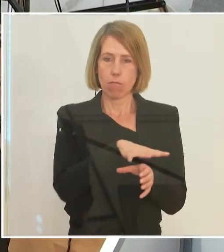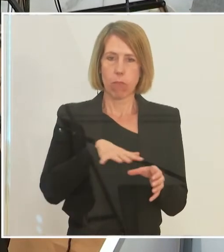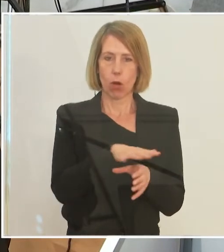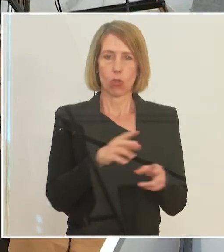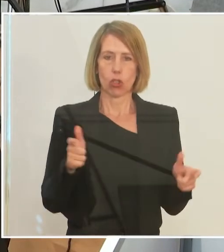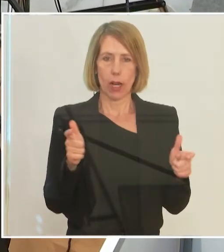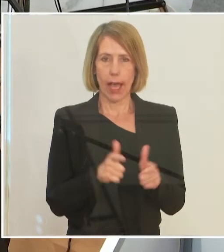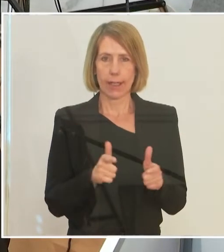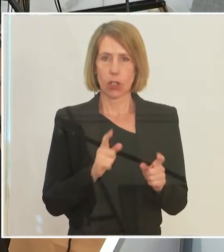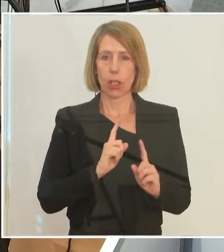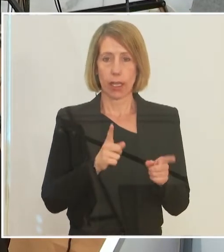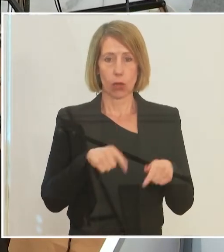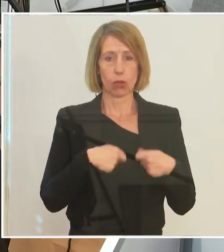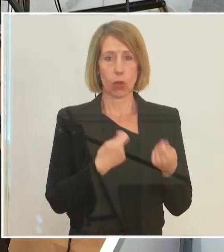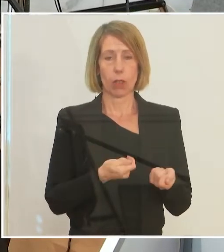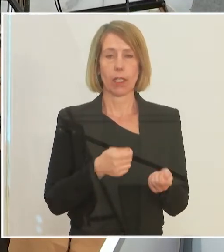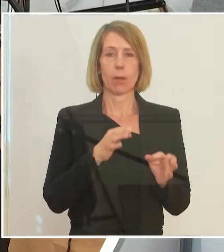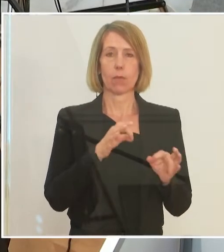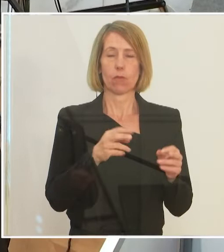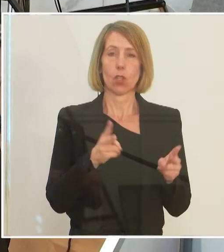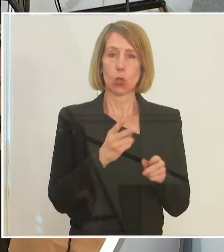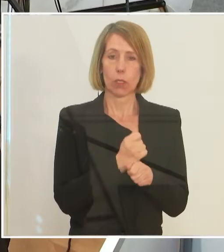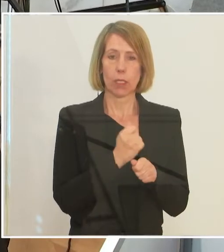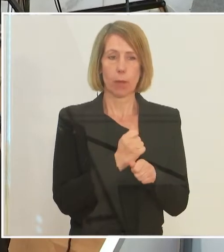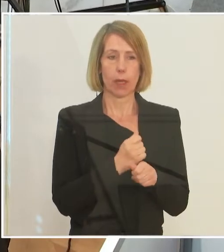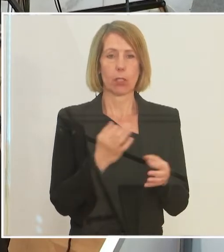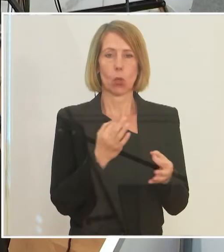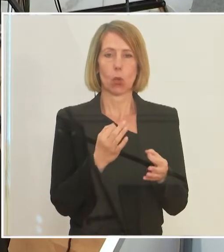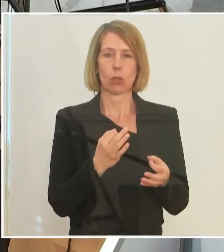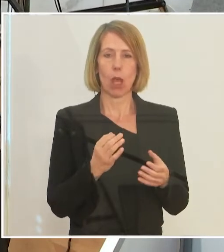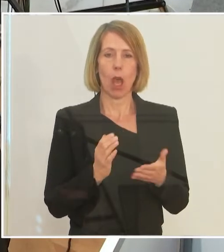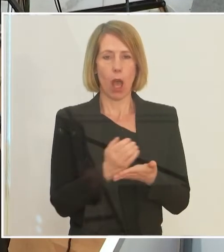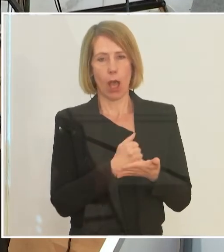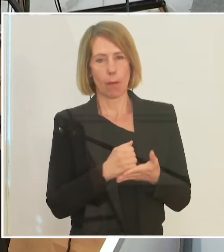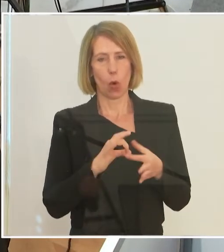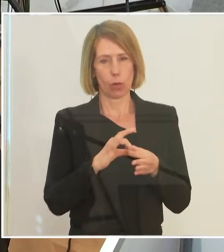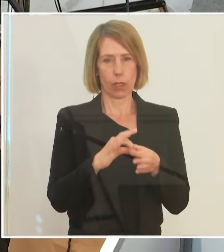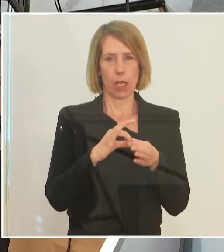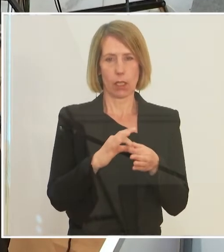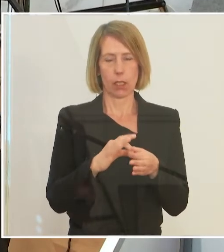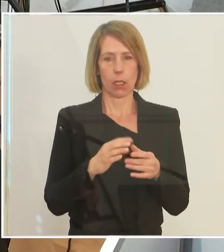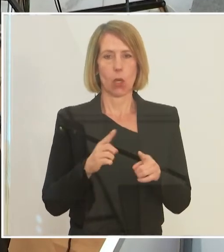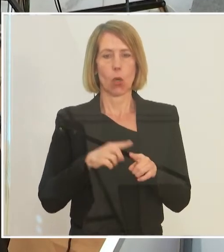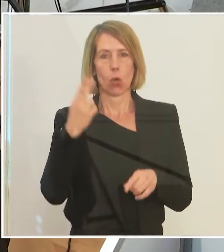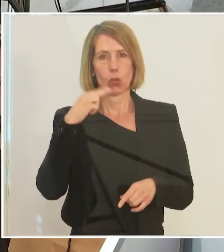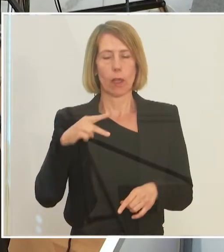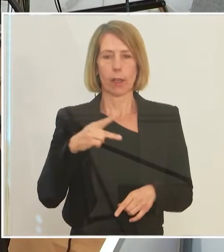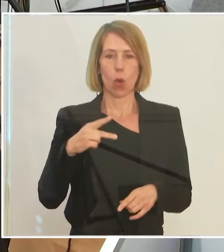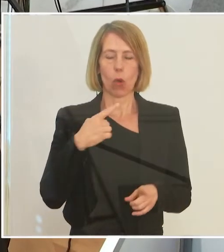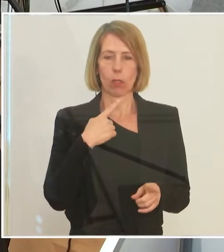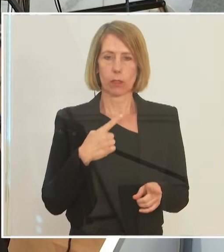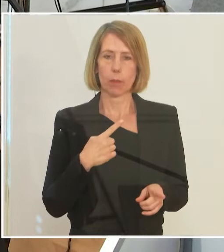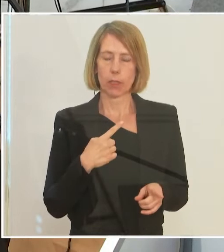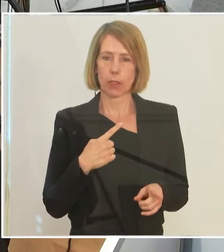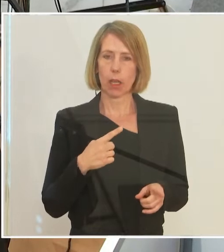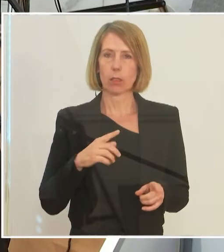soll es nur am Umsatzentfall festgemacht werden? Und noch eine Frage an Herrn Kocher. Sie haben jetzt gesagt, es soll eine Corona-Phase 5